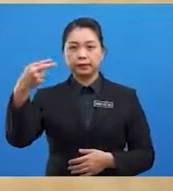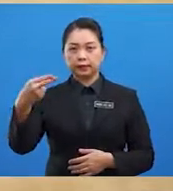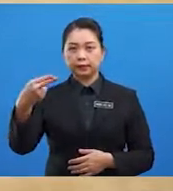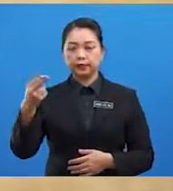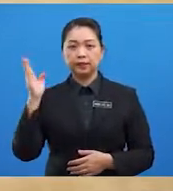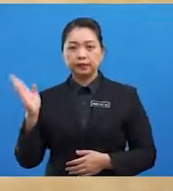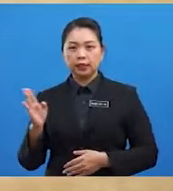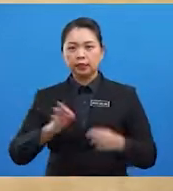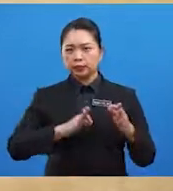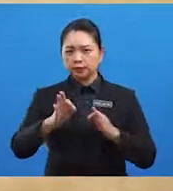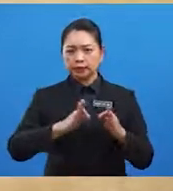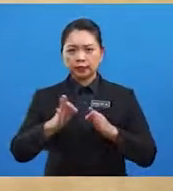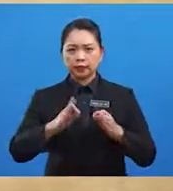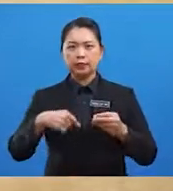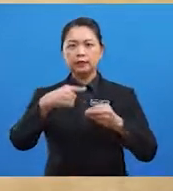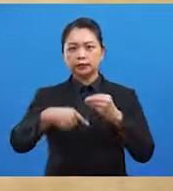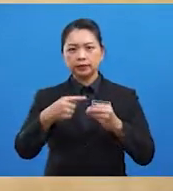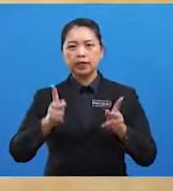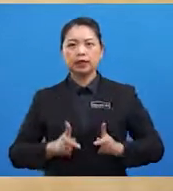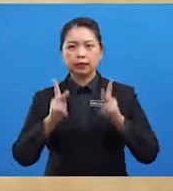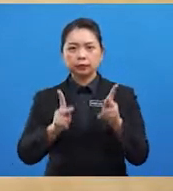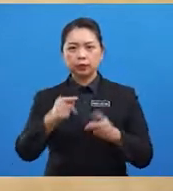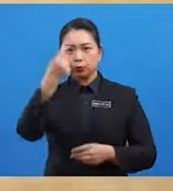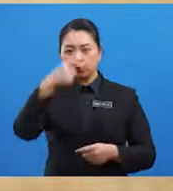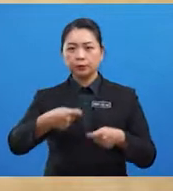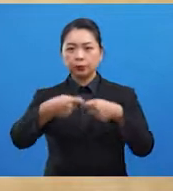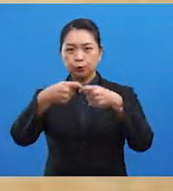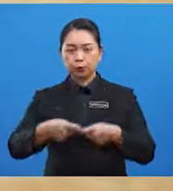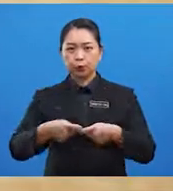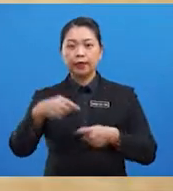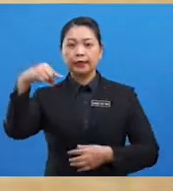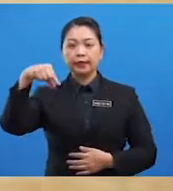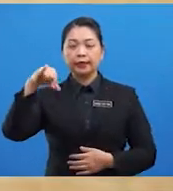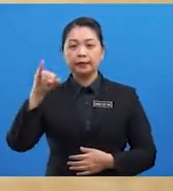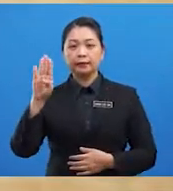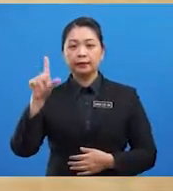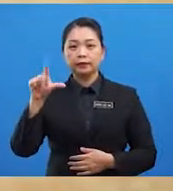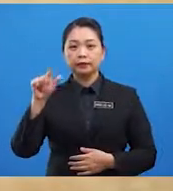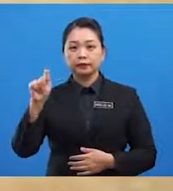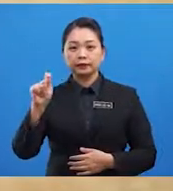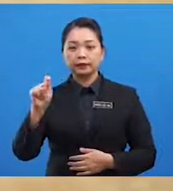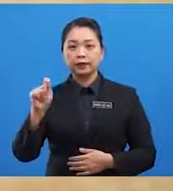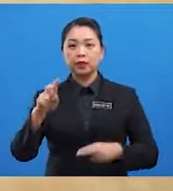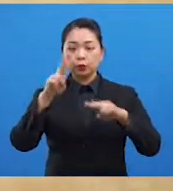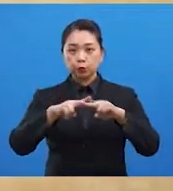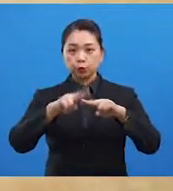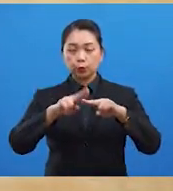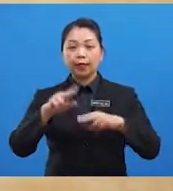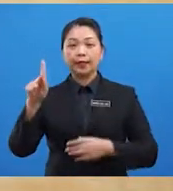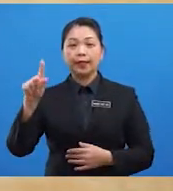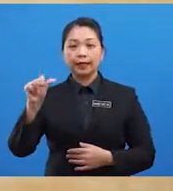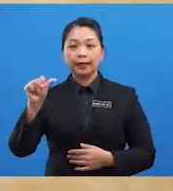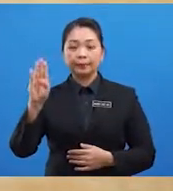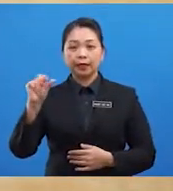menerangkan tentang kaedah untuk menentukan arah Qiblat iaitu kedudukan